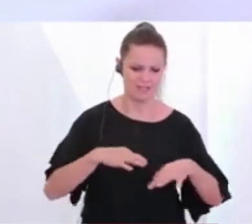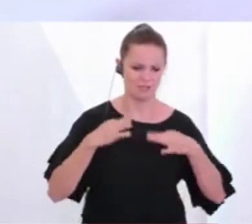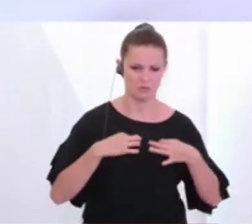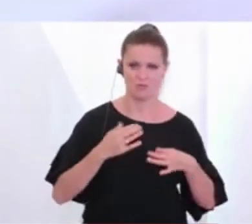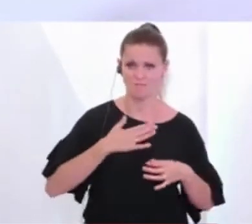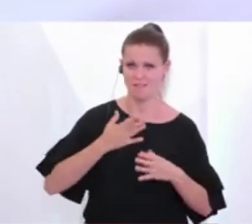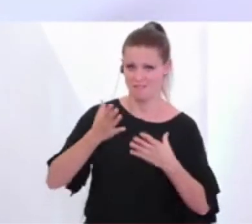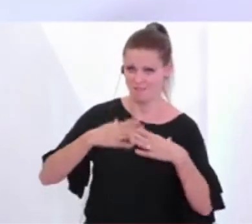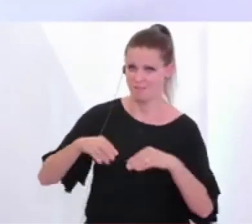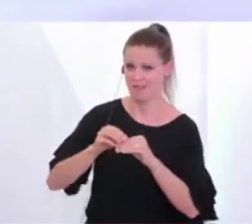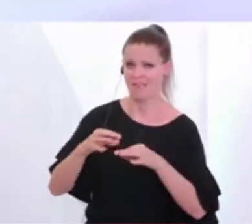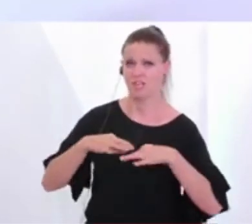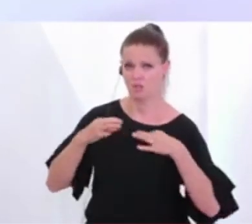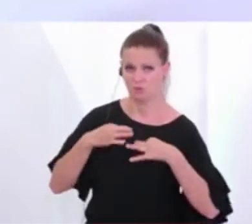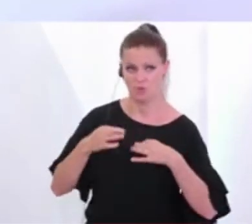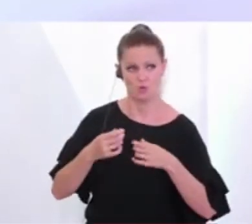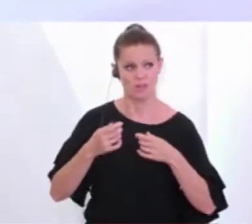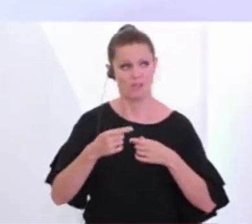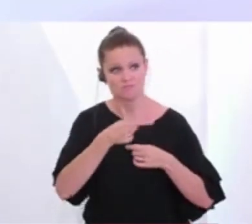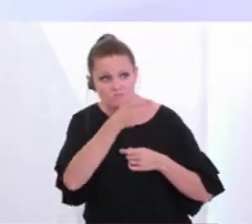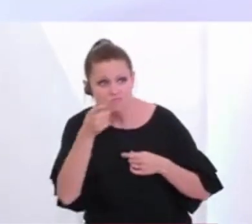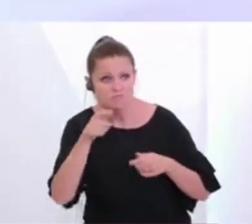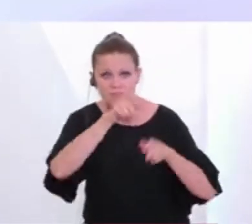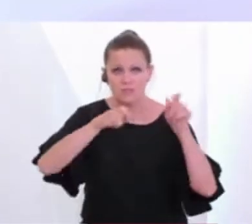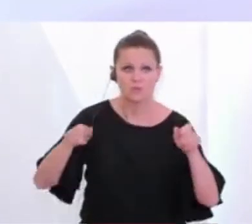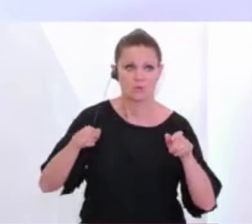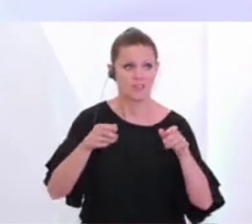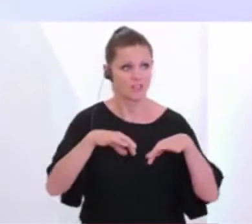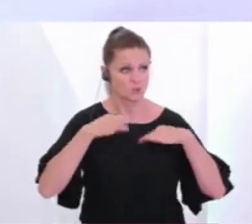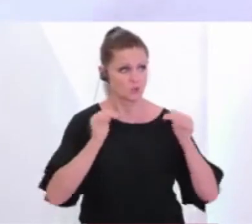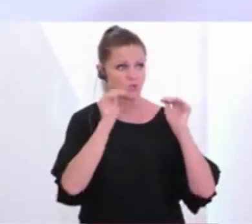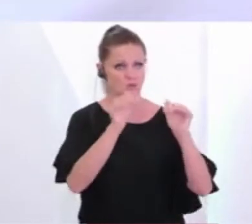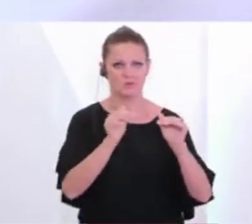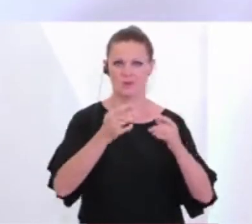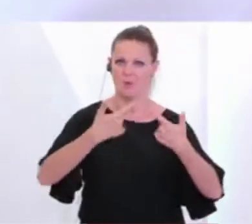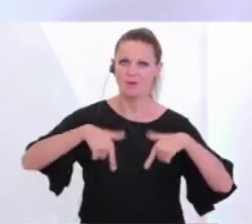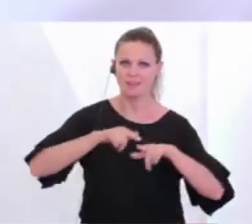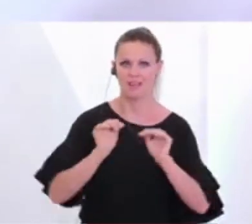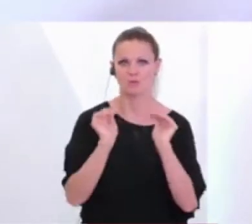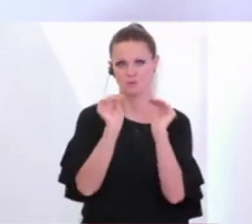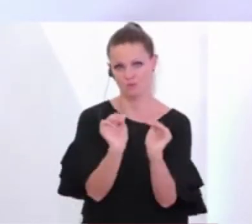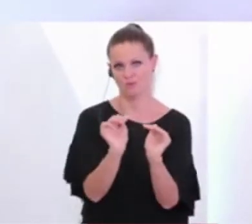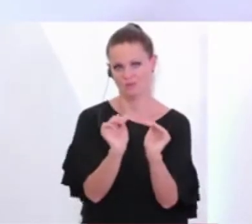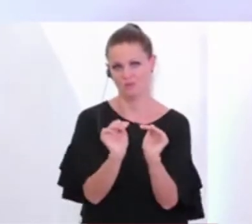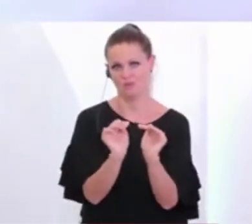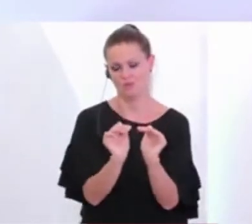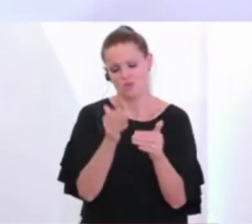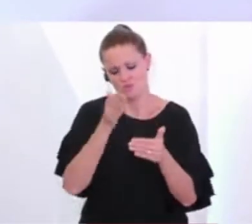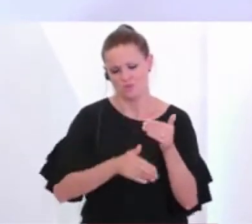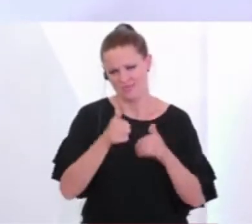unserer Familien, die Gesundheit unserer Mitmenschen zu schützen und auch unser Land zu schützen. Und vielleicht auch zum Schluss noch ein Gedanke,